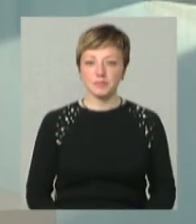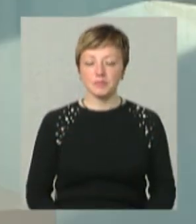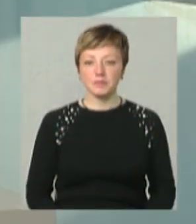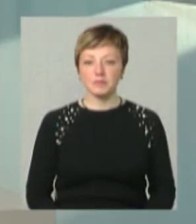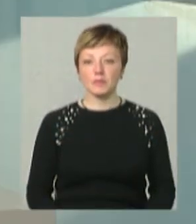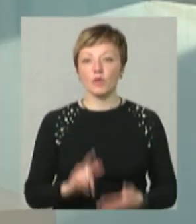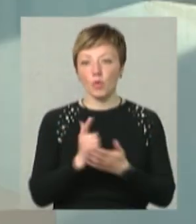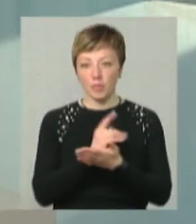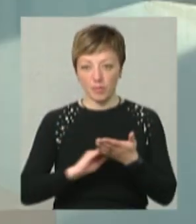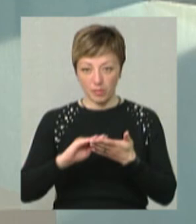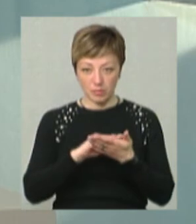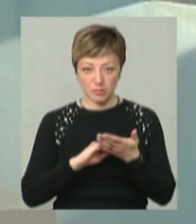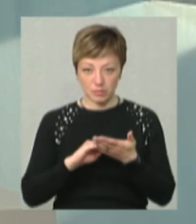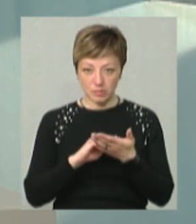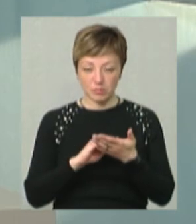Знов робимо.